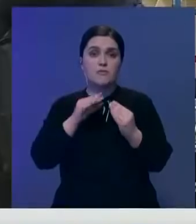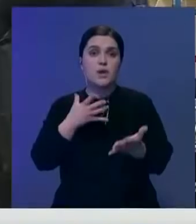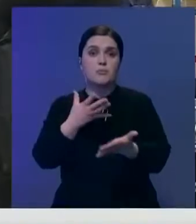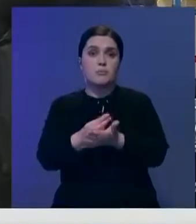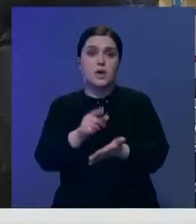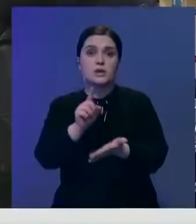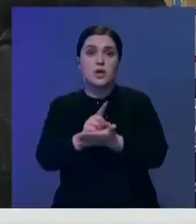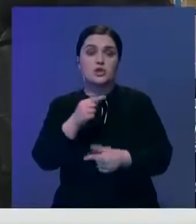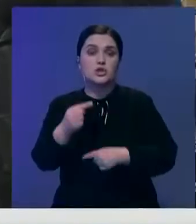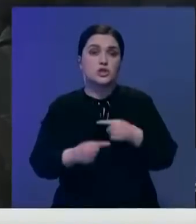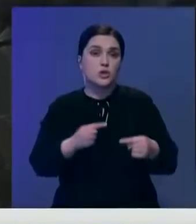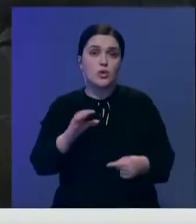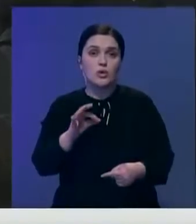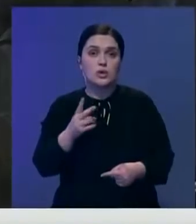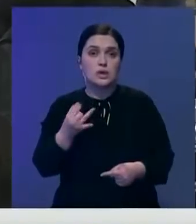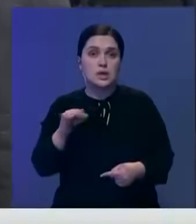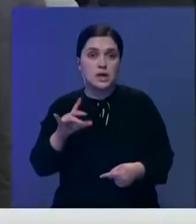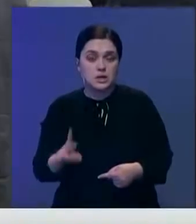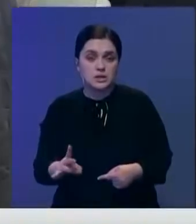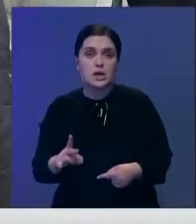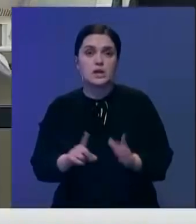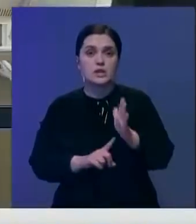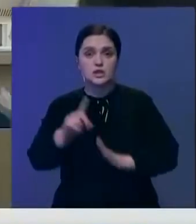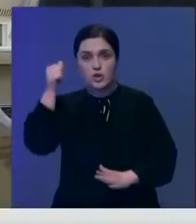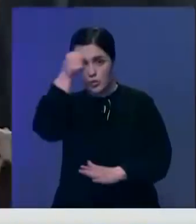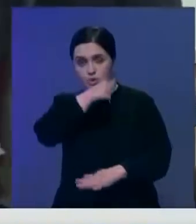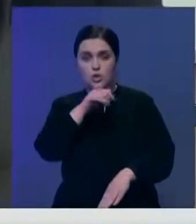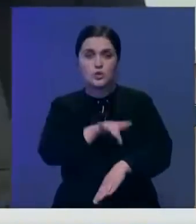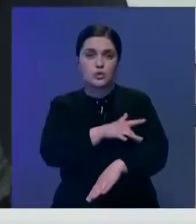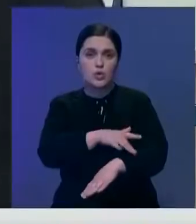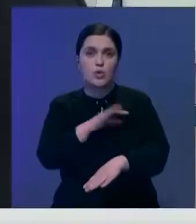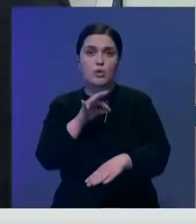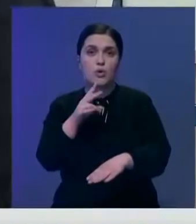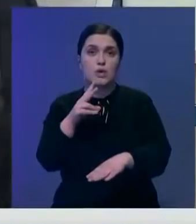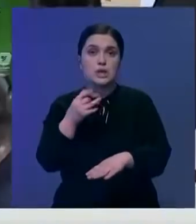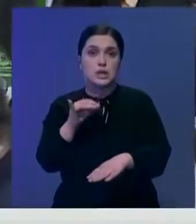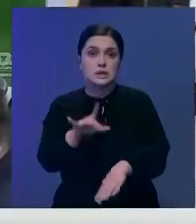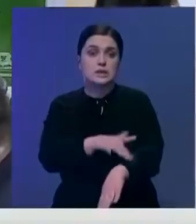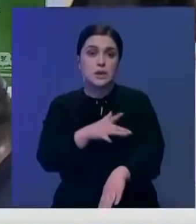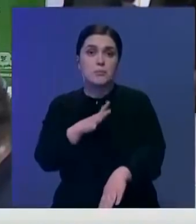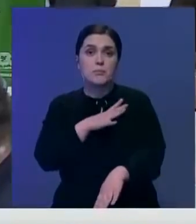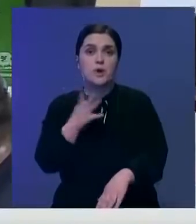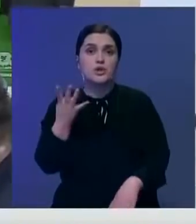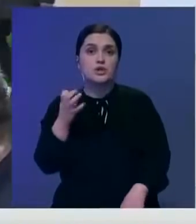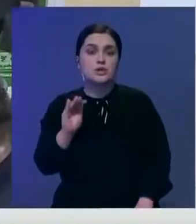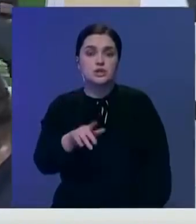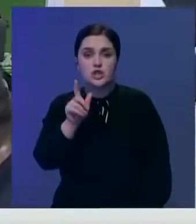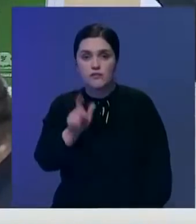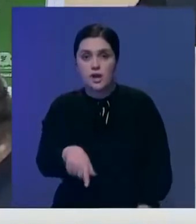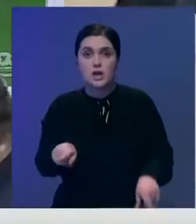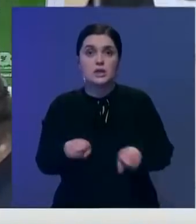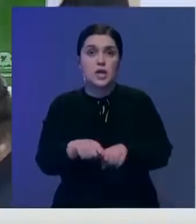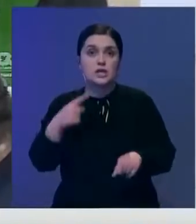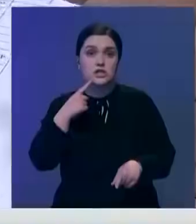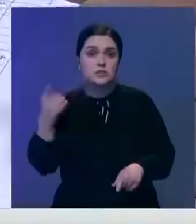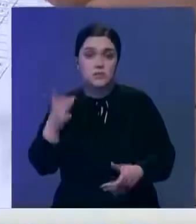оплачивают налоги именно в онлайн-режиме. С начала года услугами онлайн-сервиса уже воспользовались более 400 тысяч человек.